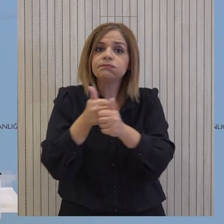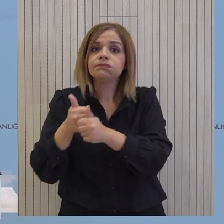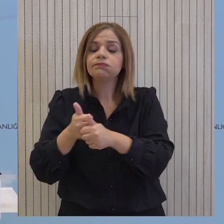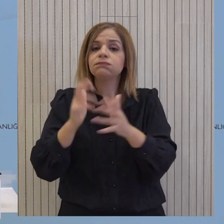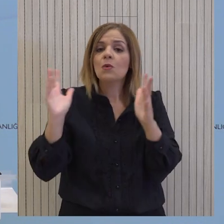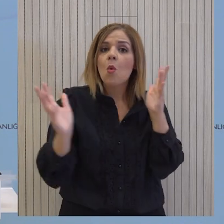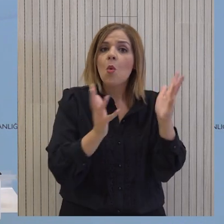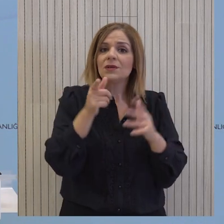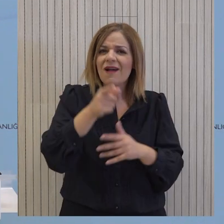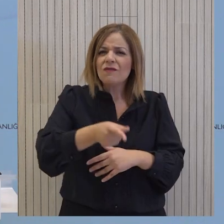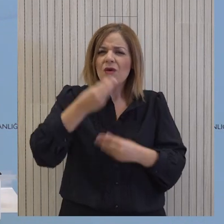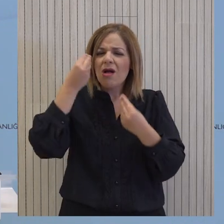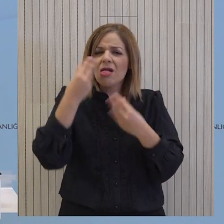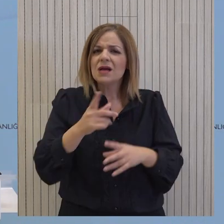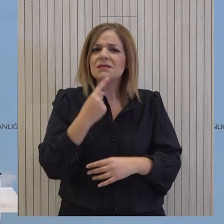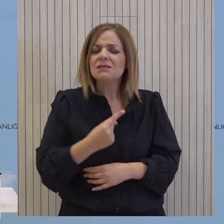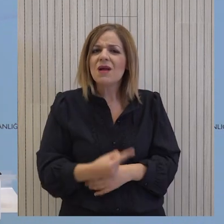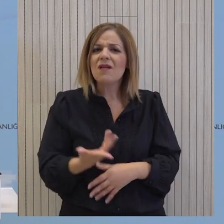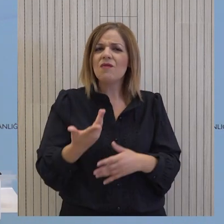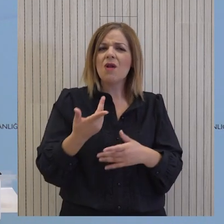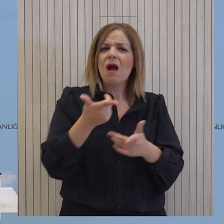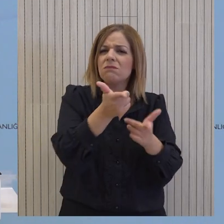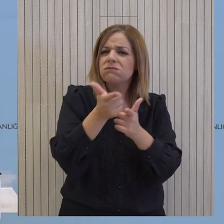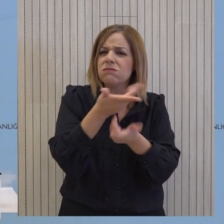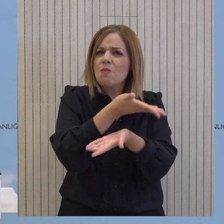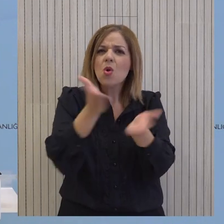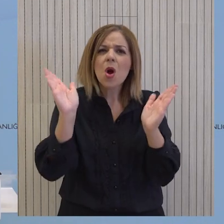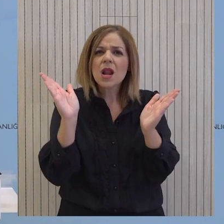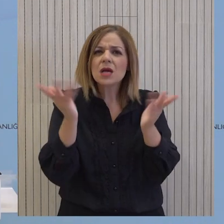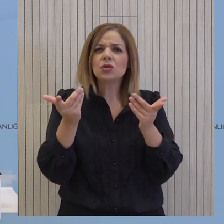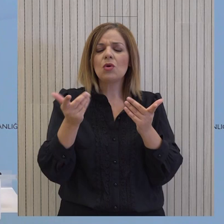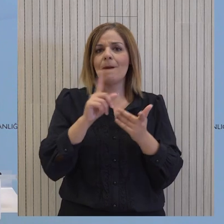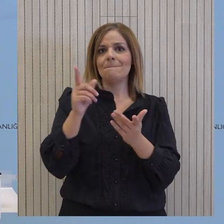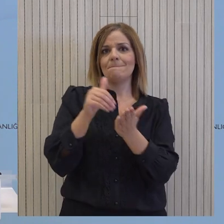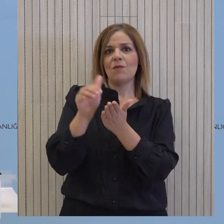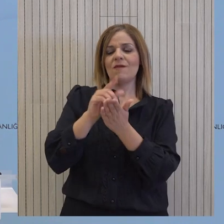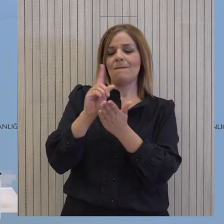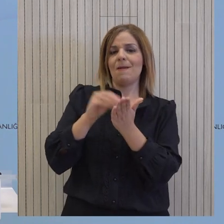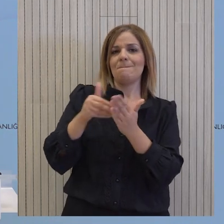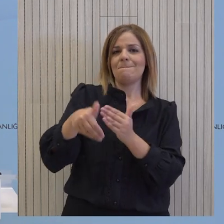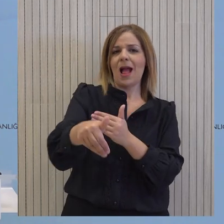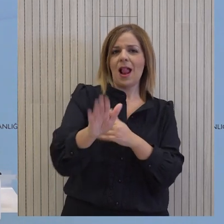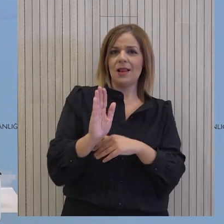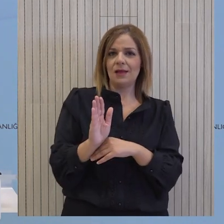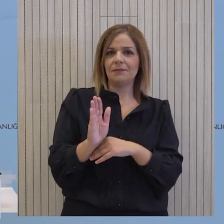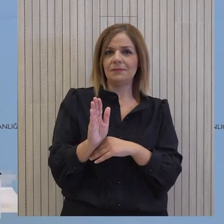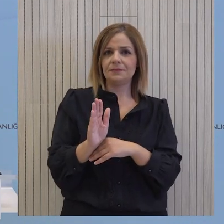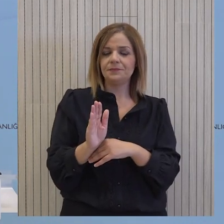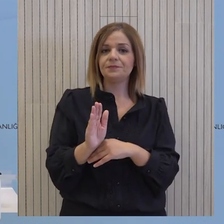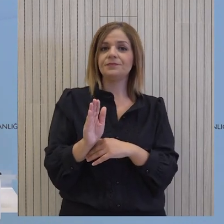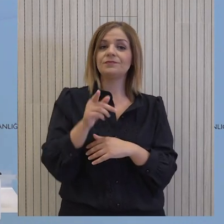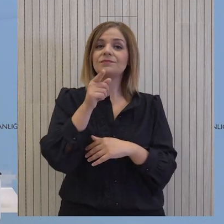τέτοια απαράδεκτα επεισόδια, τέτοιες απαράδεκτες ενέργειες να αποφευθούν στο μέλλον. Και την ίδια στιγμή αυτές